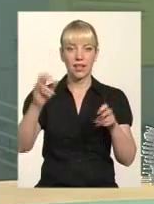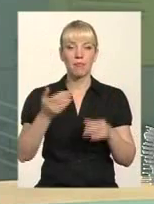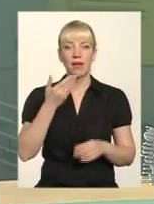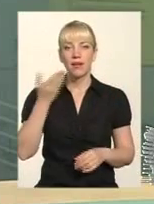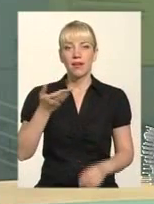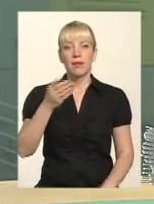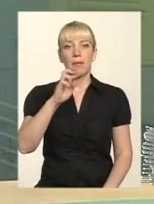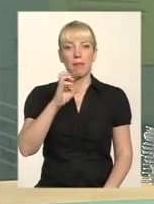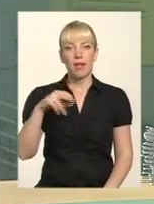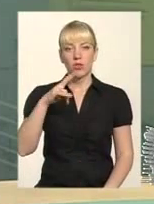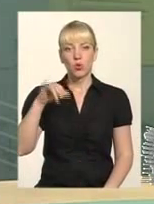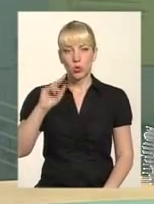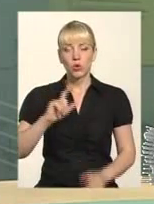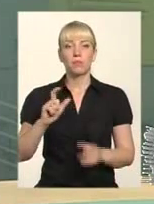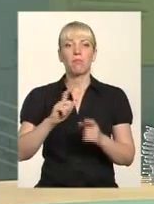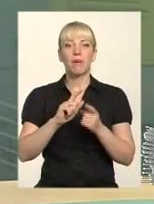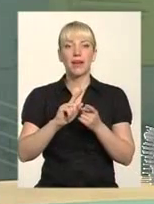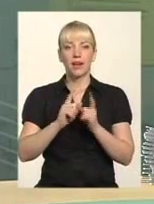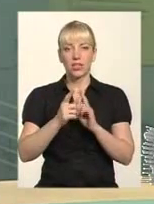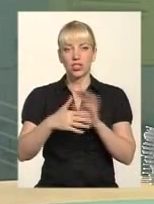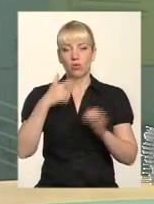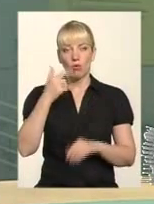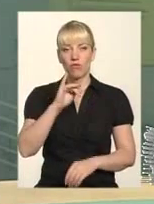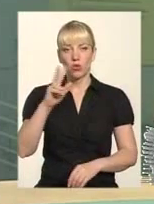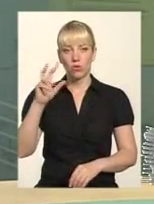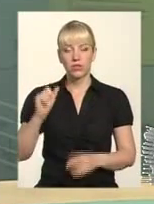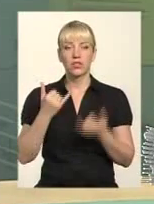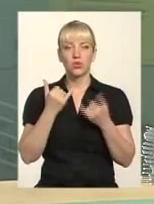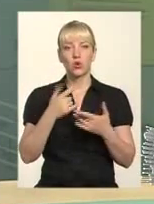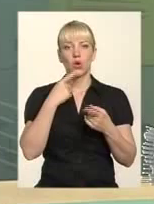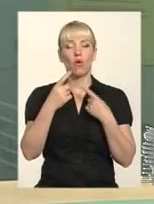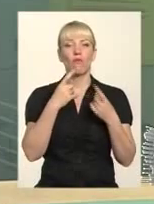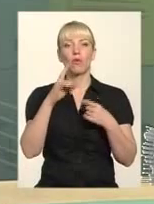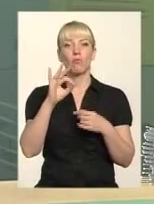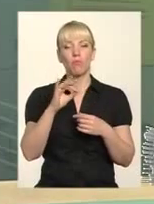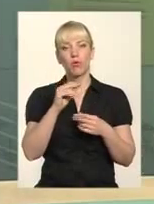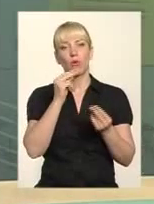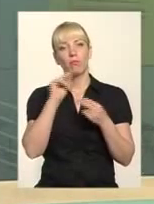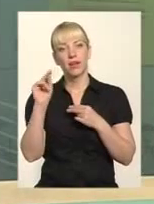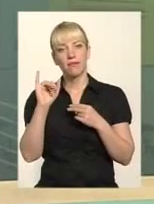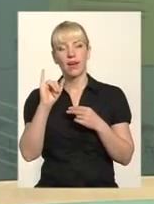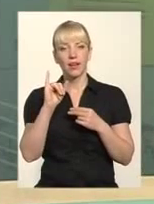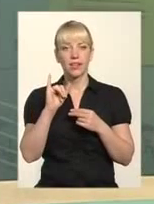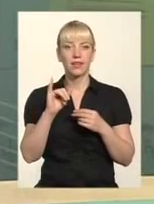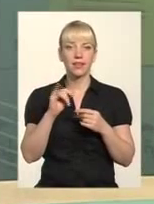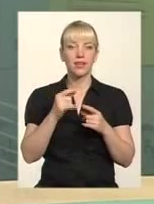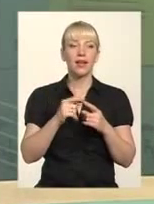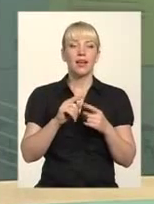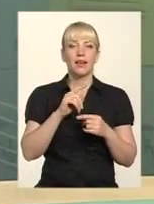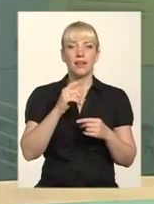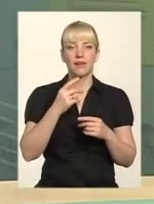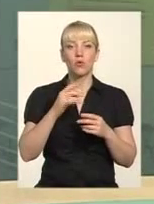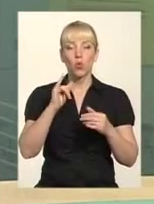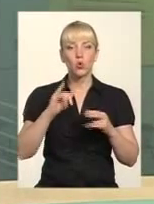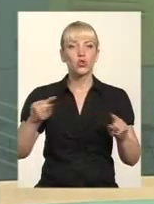Бендюх, переклад на жестову мову Оксани Фіновської. І сьогодні ми говоримо про переваги і підводні камені у створенні